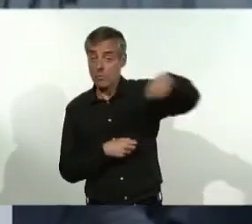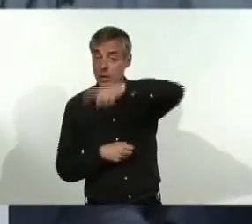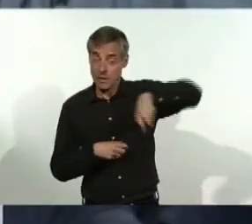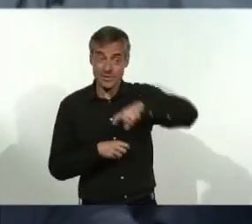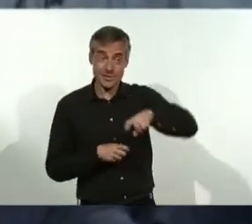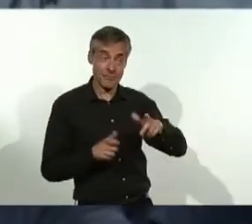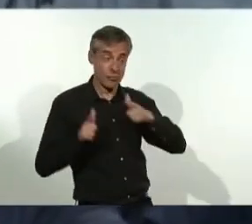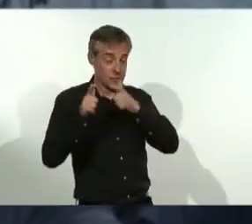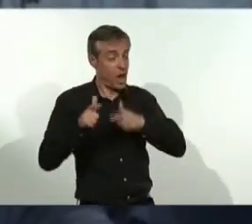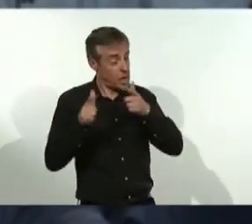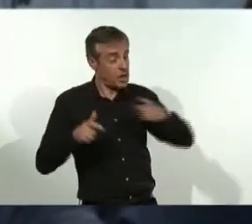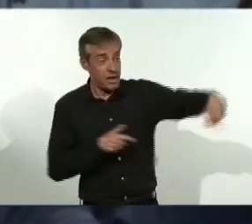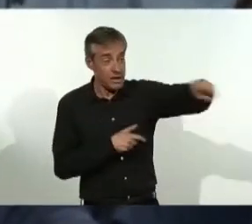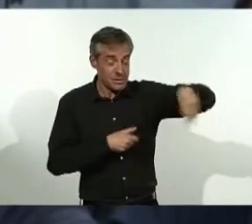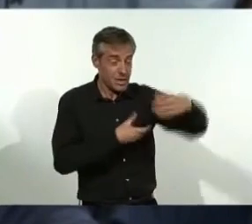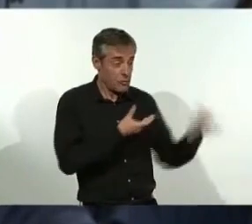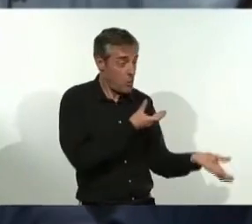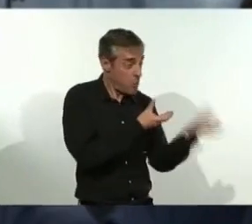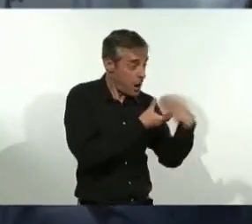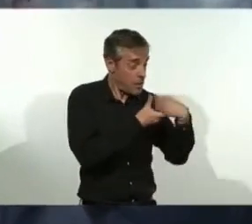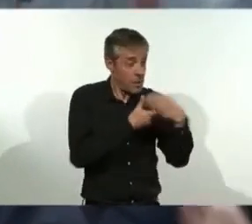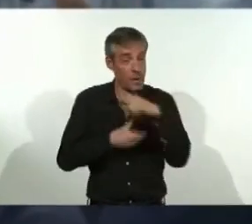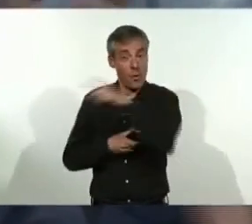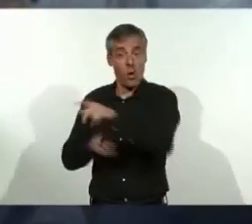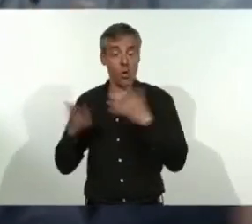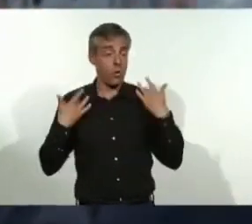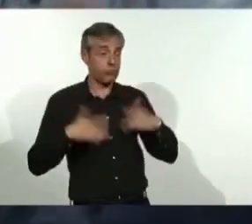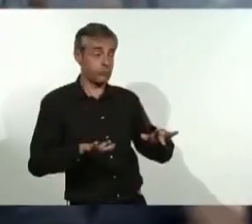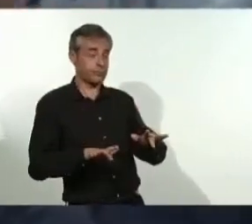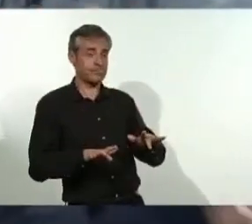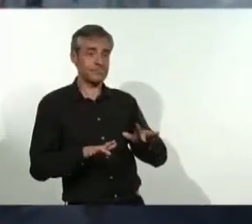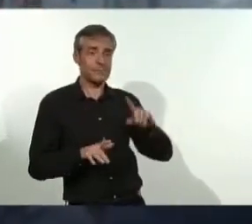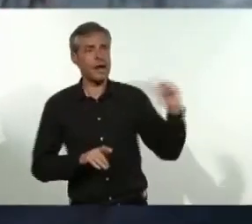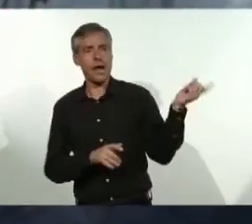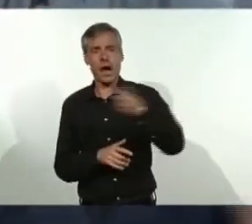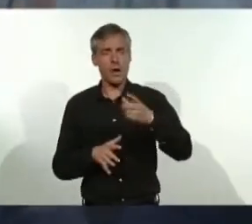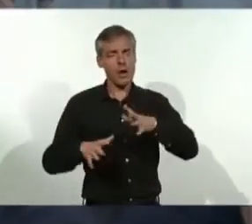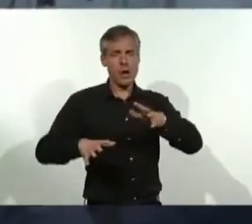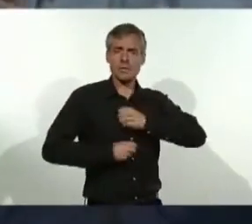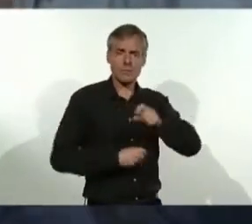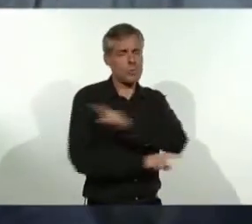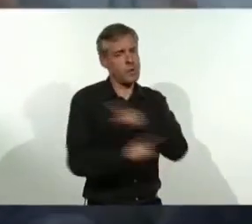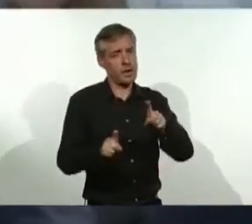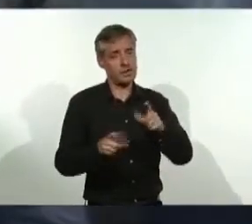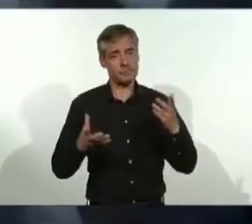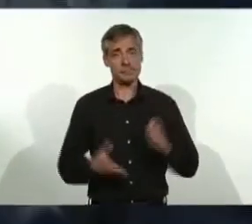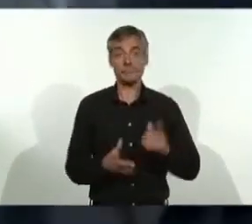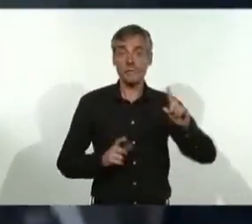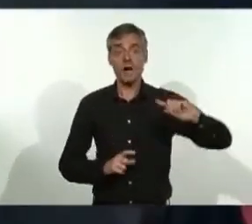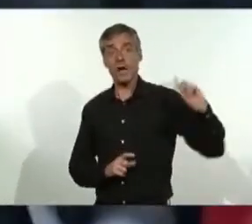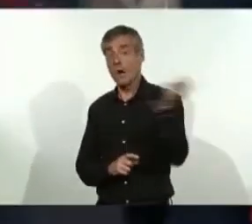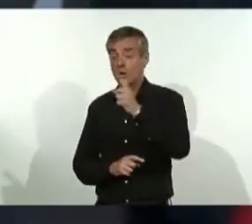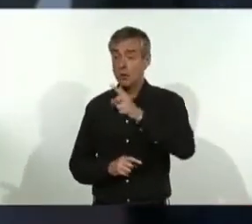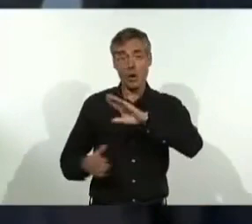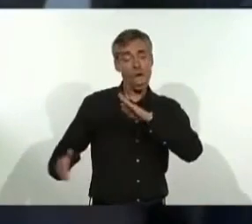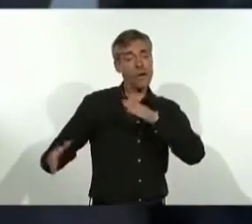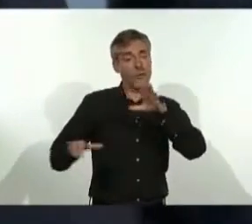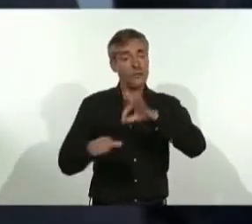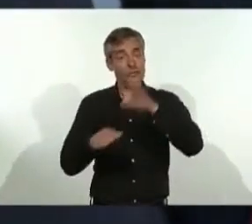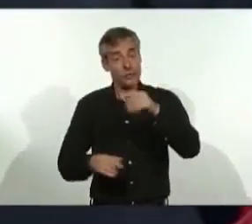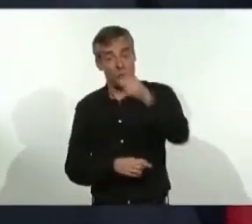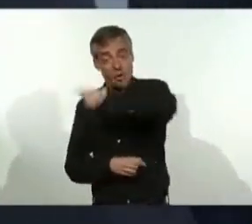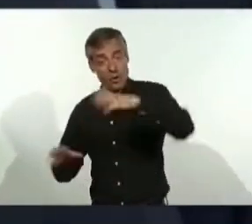la même guerre qui en a fait tomber tant et tant. Alors ne cédons pas à cela, alors ils ne passeront pas,